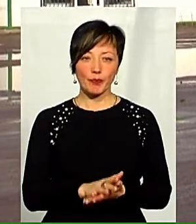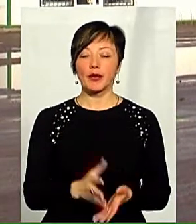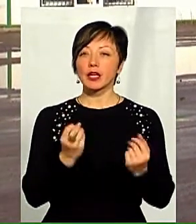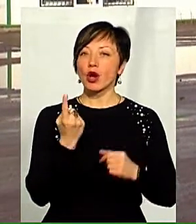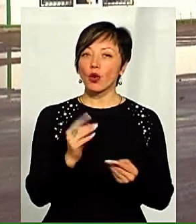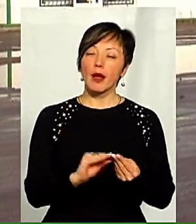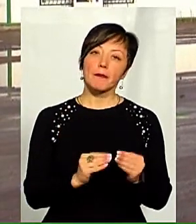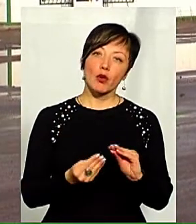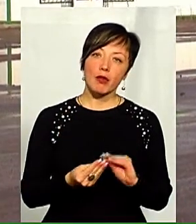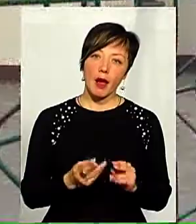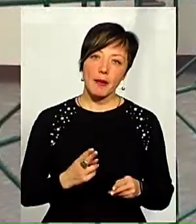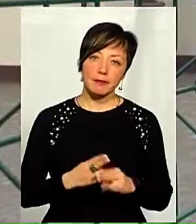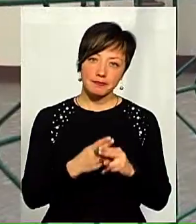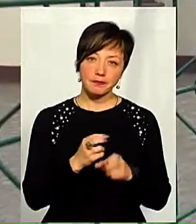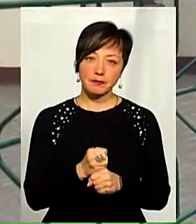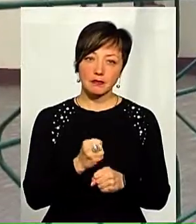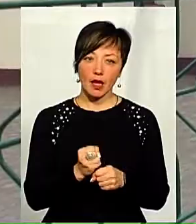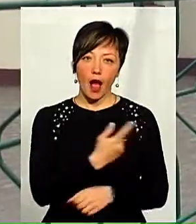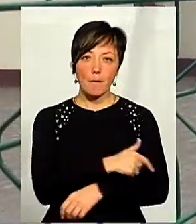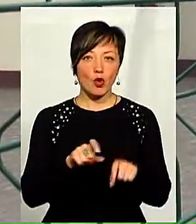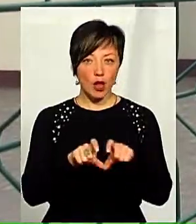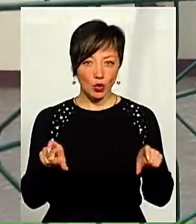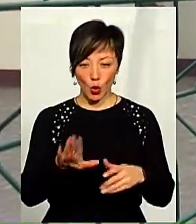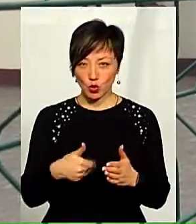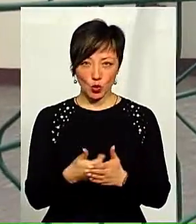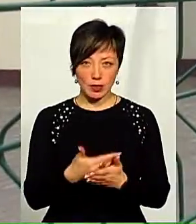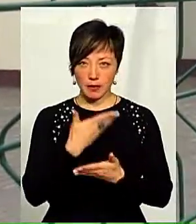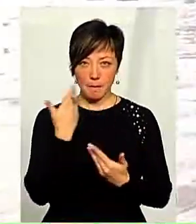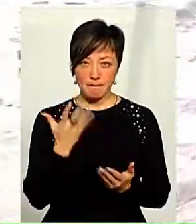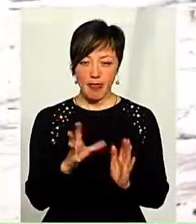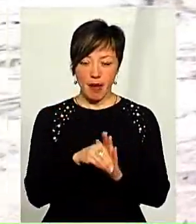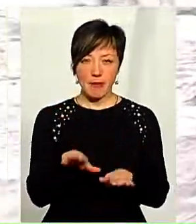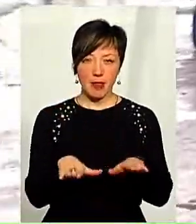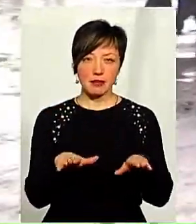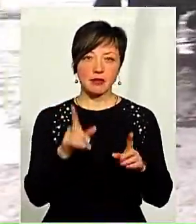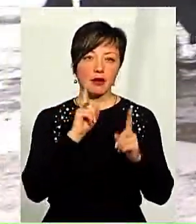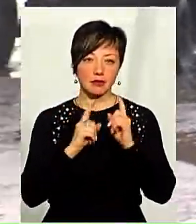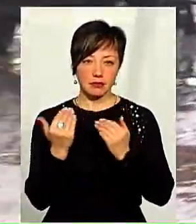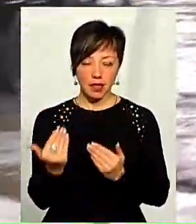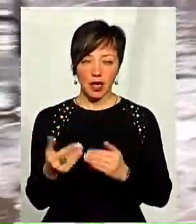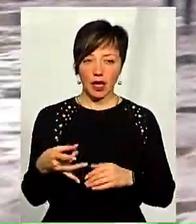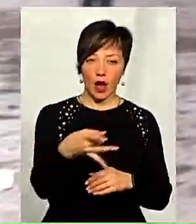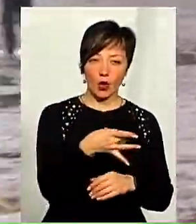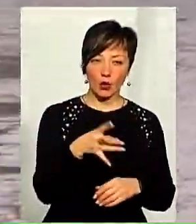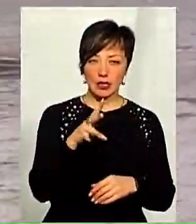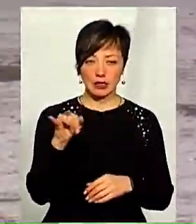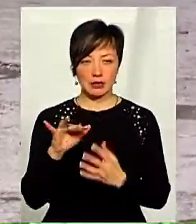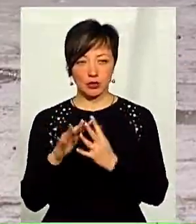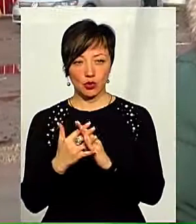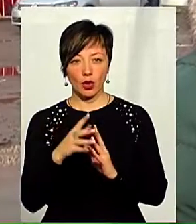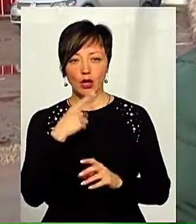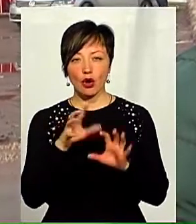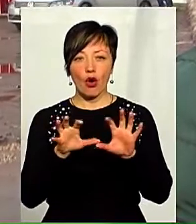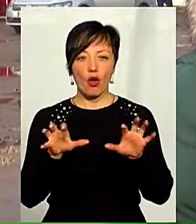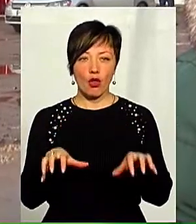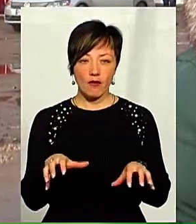проблема, яка є перешкодою для роботи амбулаторії, вона досі не перебуває на балансі місцевої ради, ані районної, ані сільської, каже